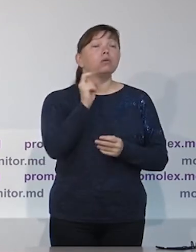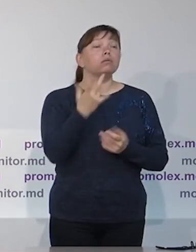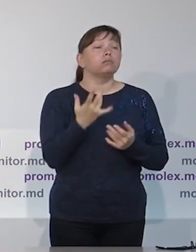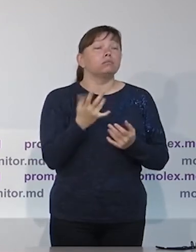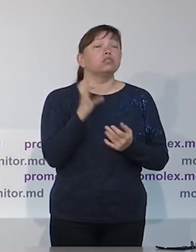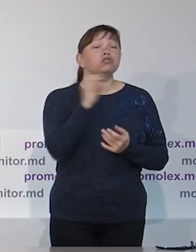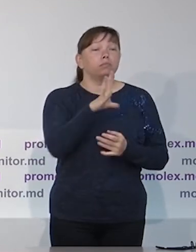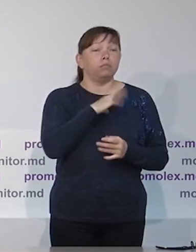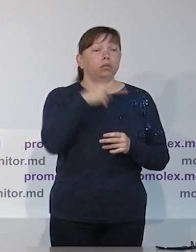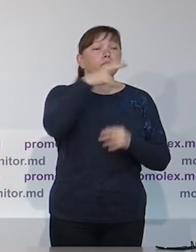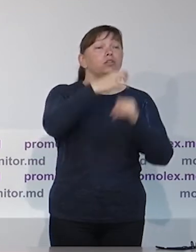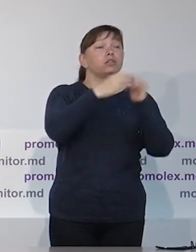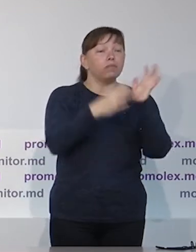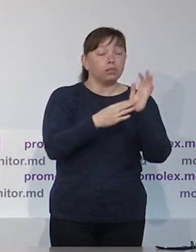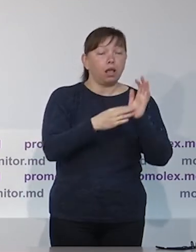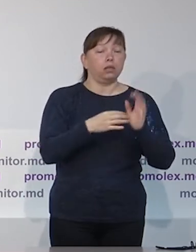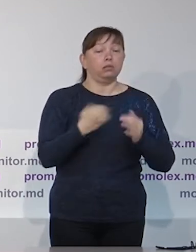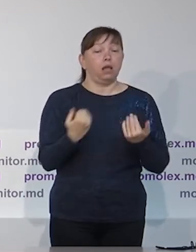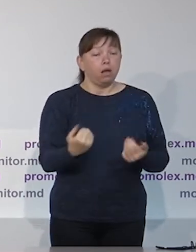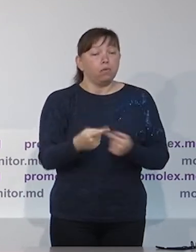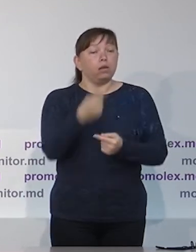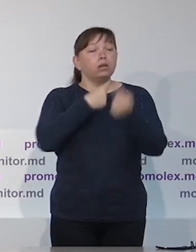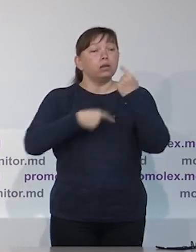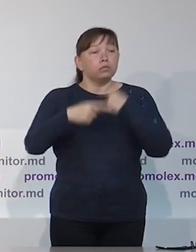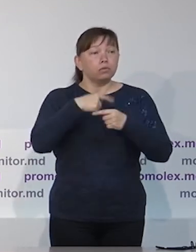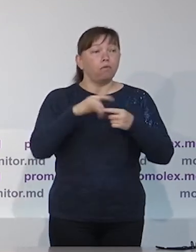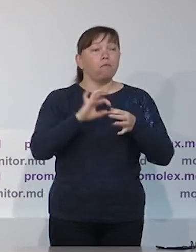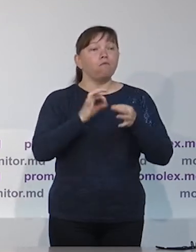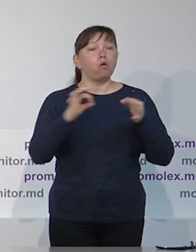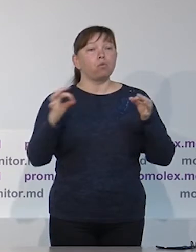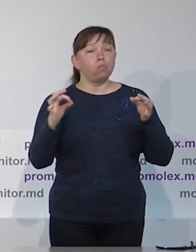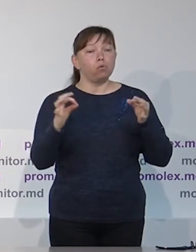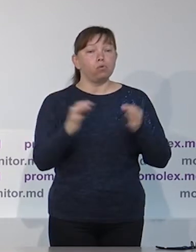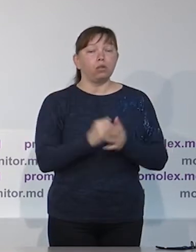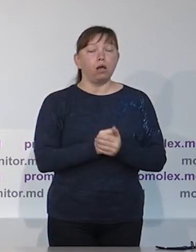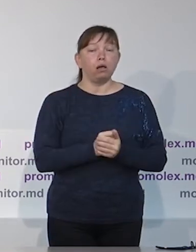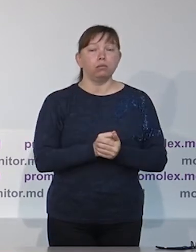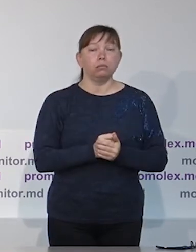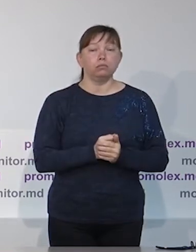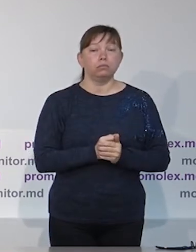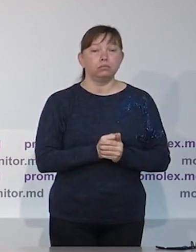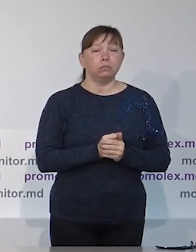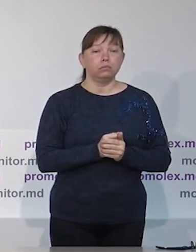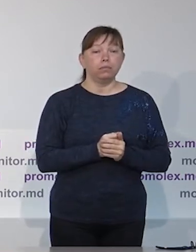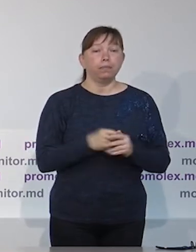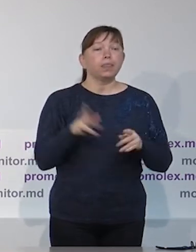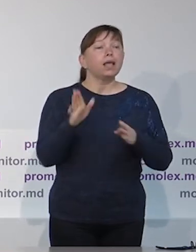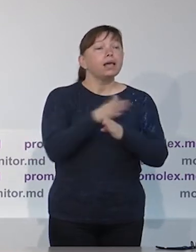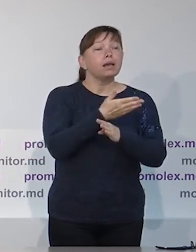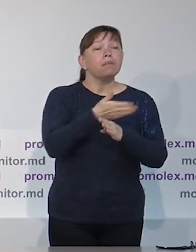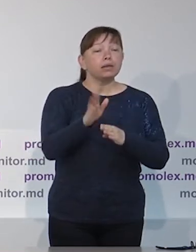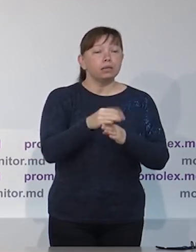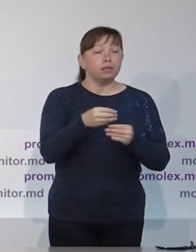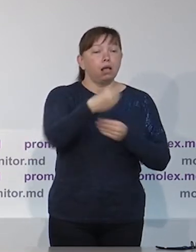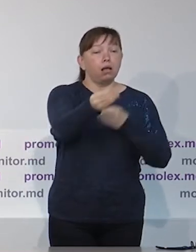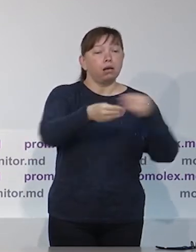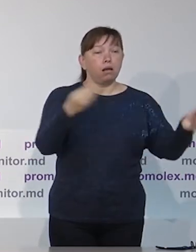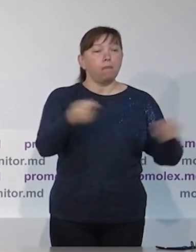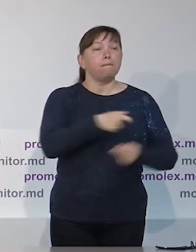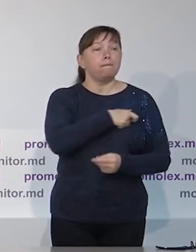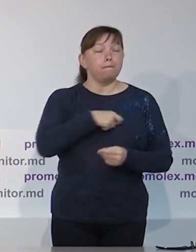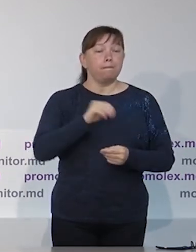порог, минимальный порог для независимых кандидатов в размере 2-х процентов, как это было до 19-го года. Вновь